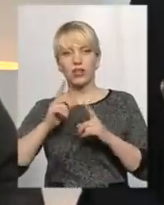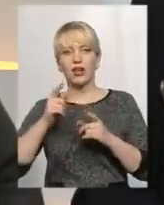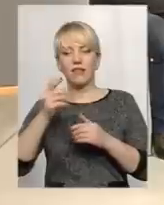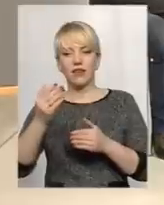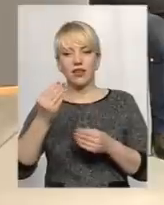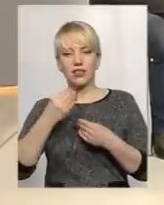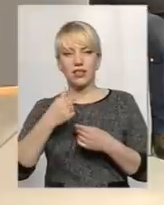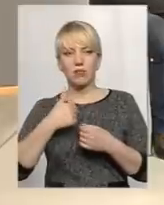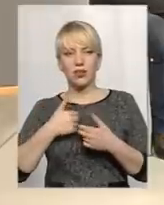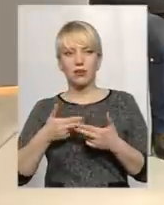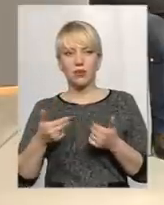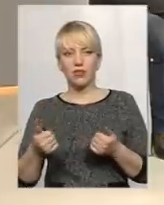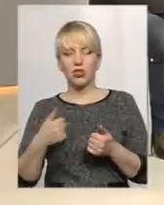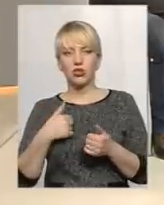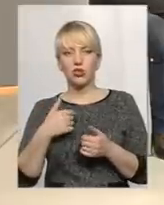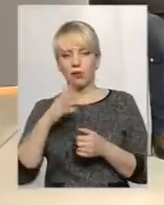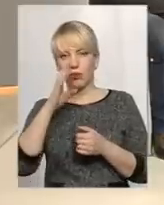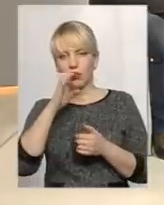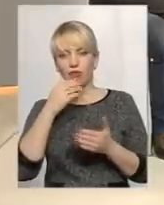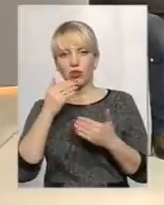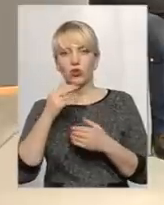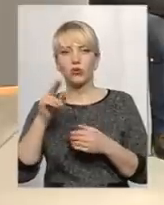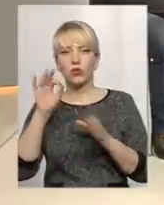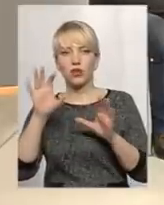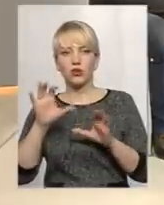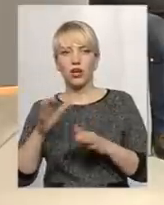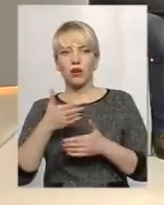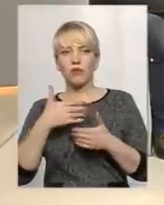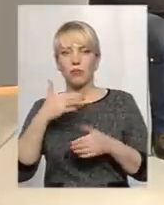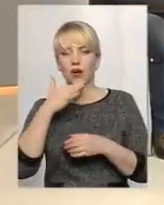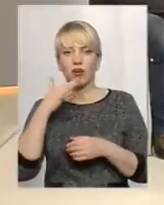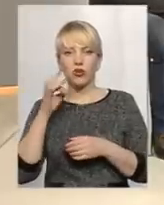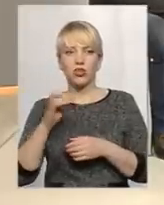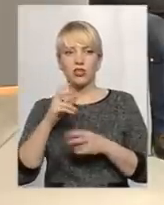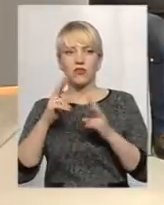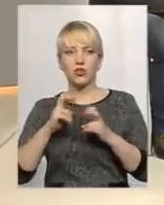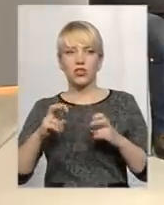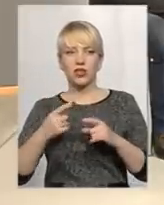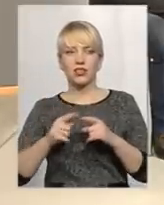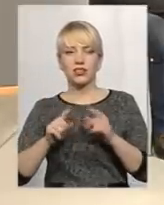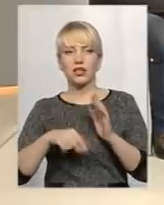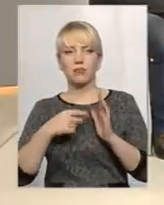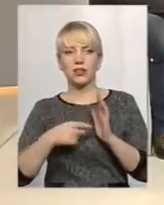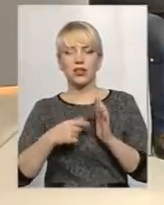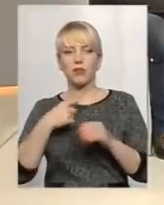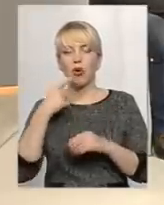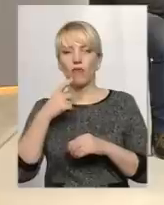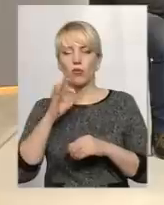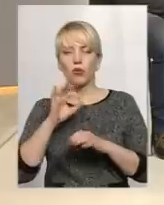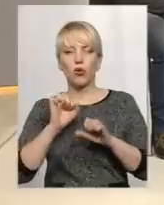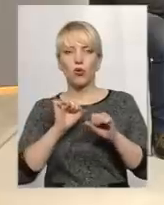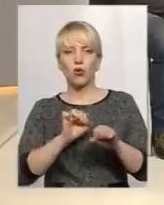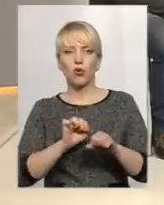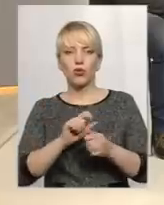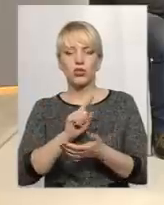дуже скептично відносив це і по законодавству, що було. Ми розглядали неодноразово це питання. Ми говорили і охорони зобов'язання, які мають бути